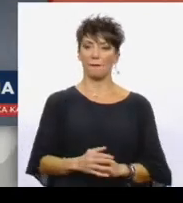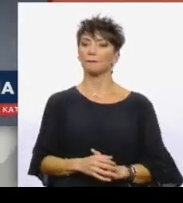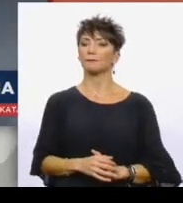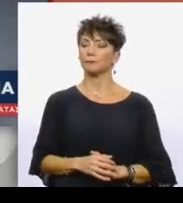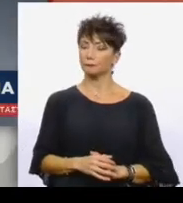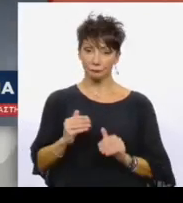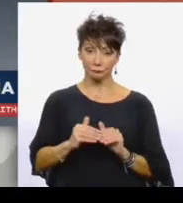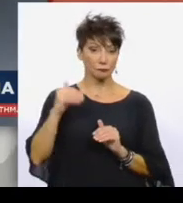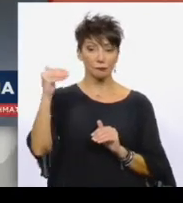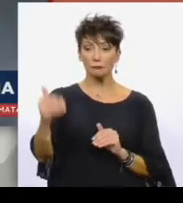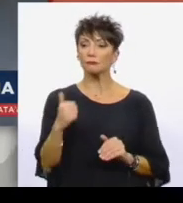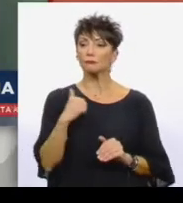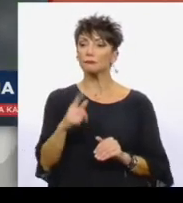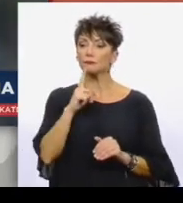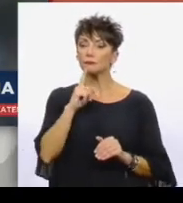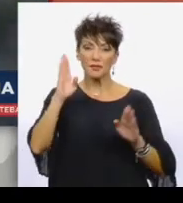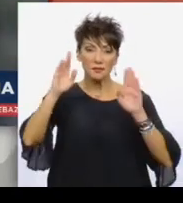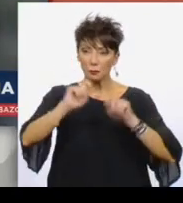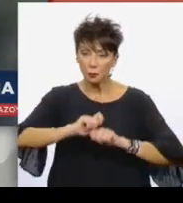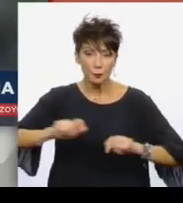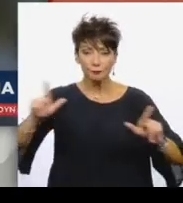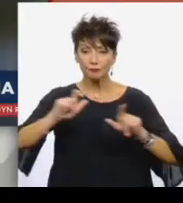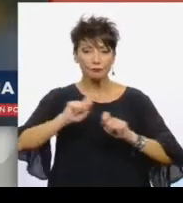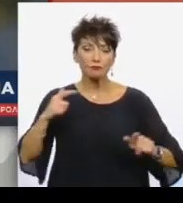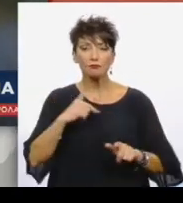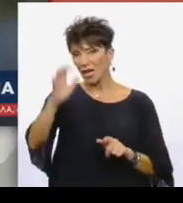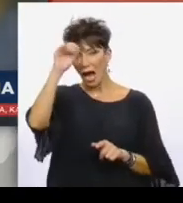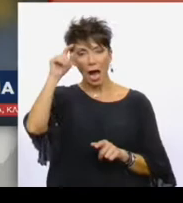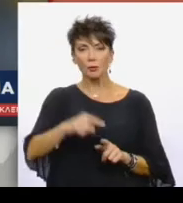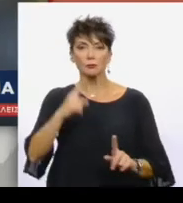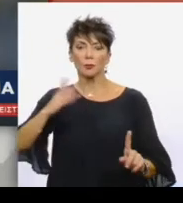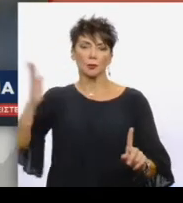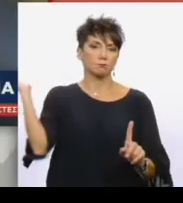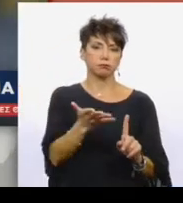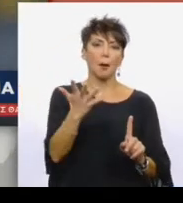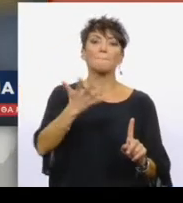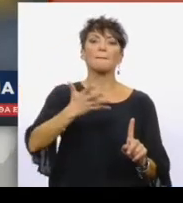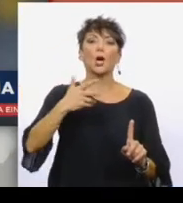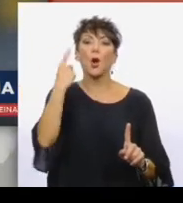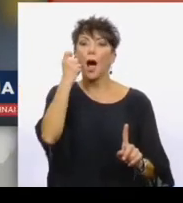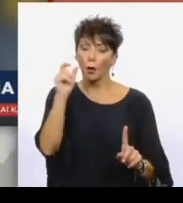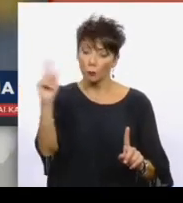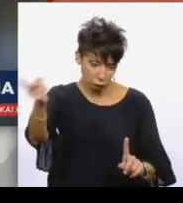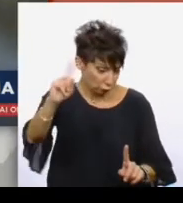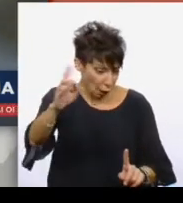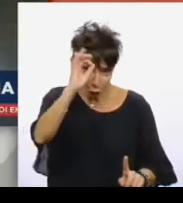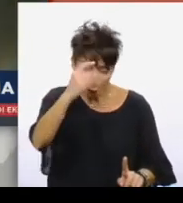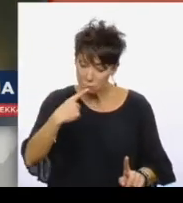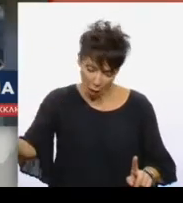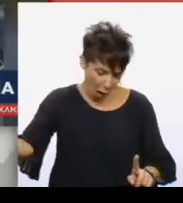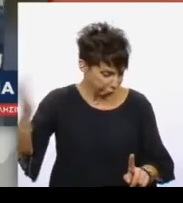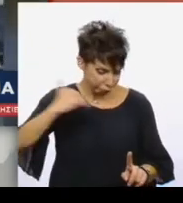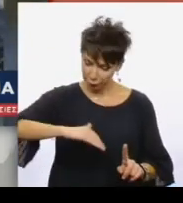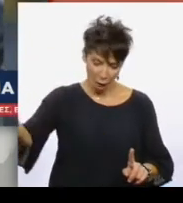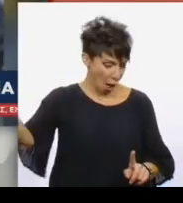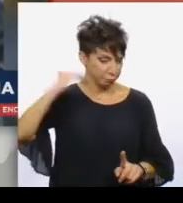Αργότερα καταγγέλθηκε μέσω σελίδων κοινωνικής δικτύωσης πως αστυνομικοί τραυμάτισαν έναν πεντάχρονο, κάτι που διαψεύδει κατηγορηματικά η ελληνική αστυνομία.